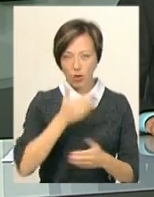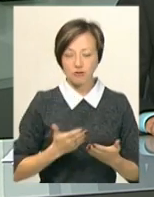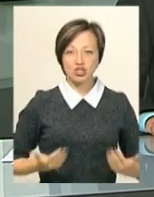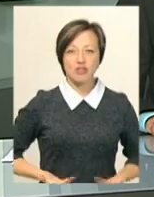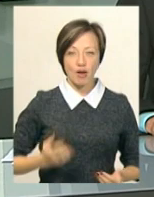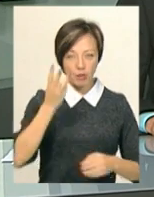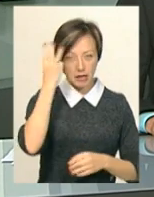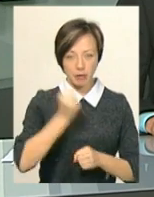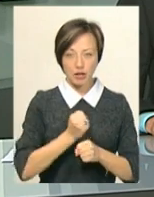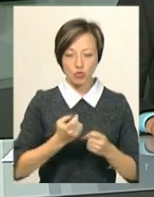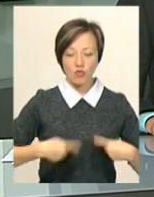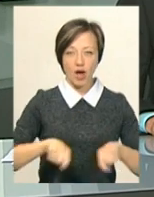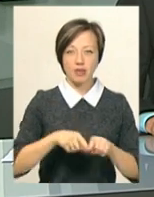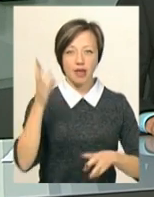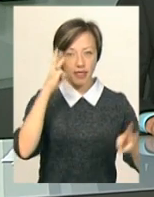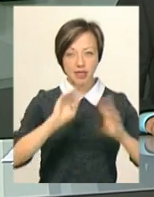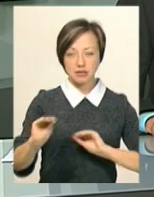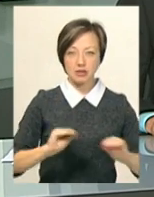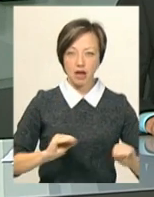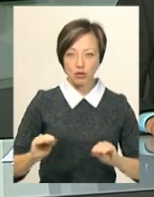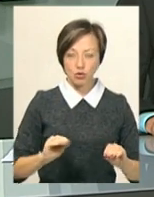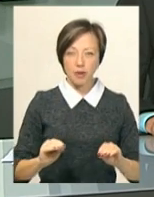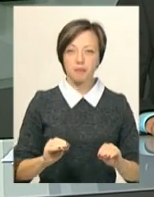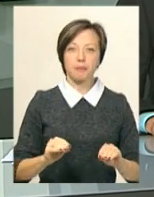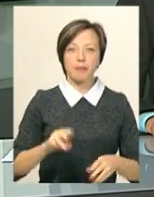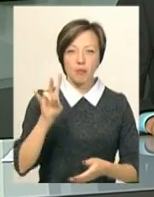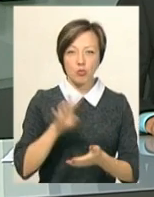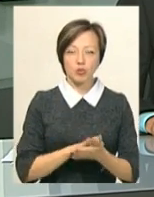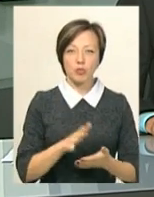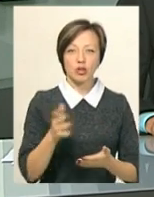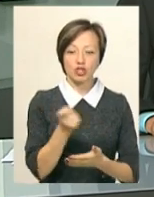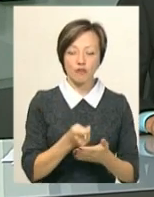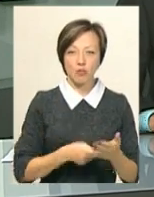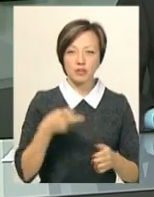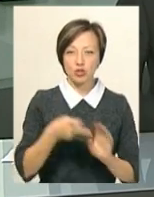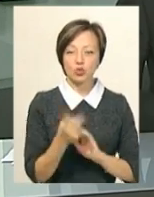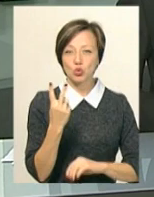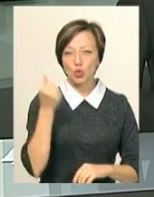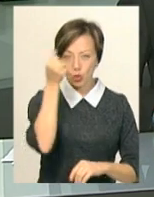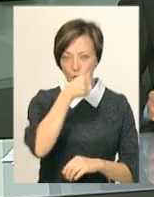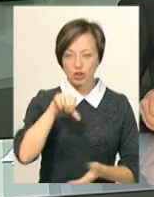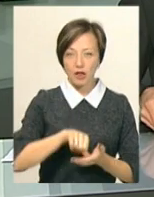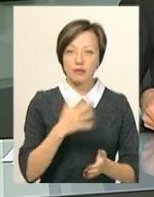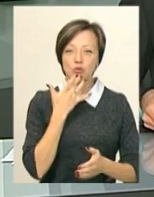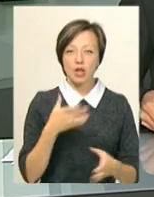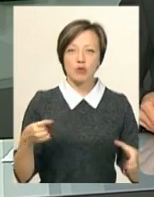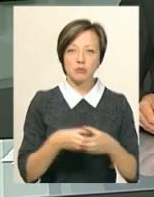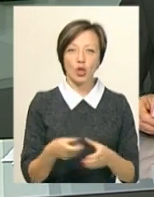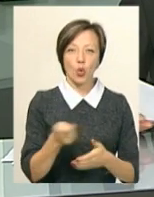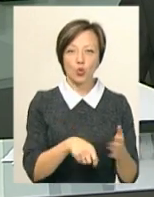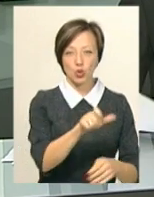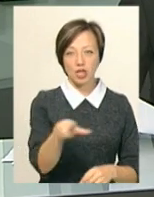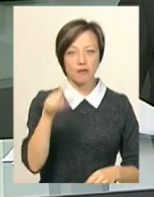Хмельницькому, працює в галузі дизайну, станкового та монументального живопису. З 2002 року член Національної спілки